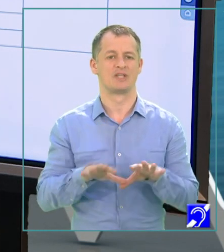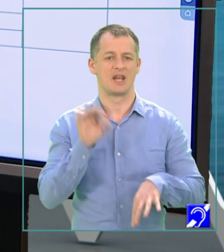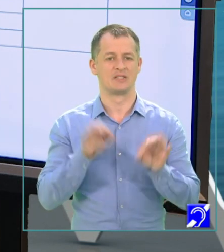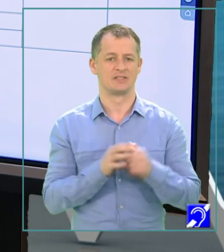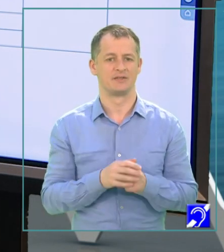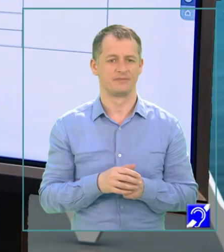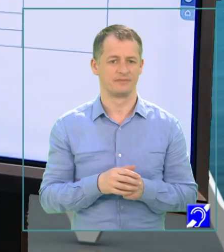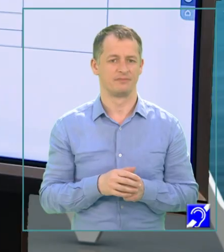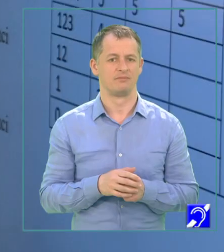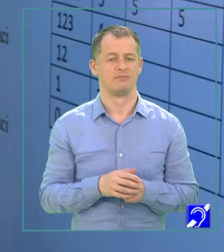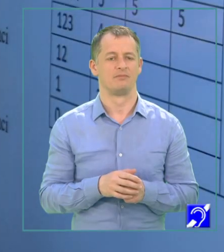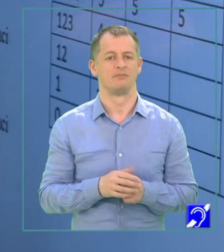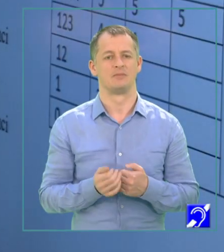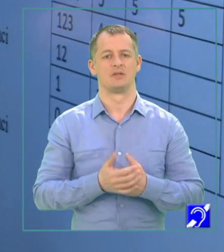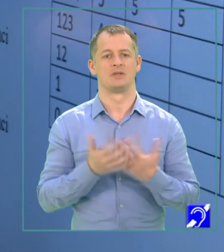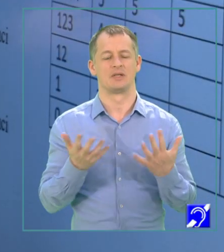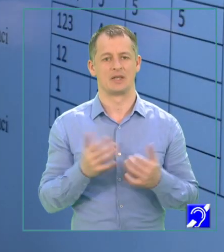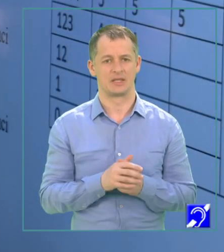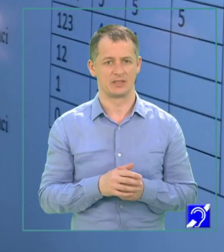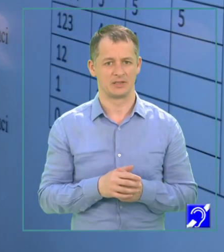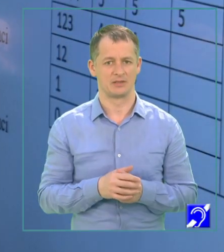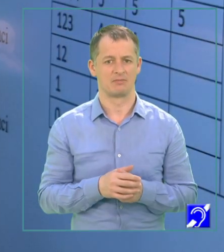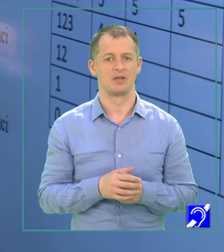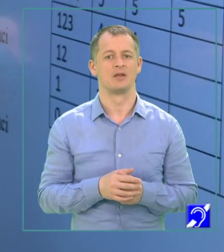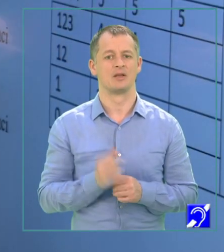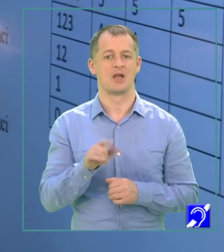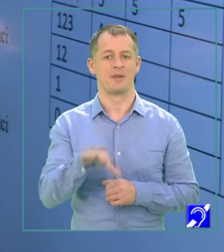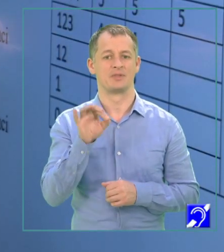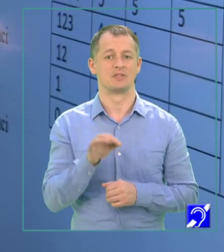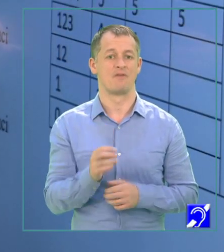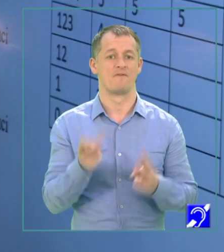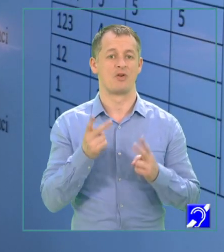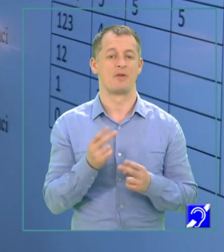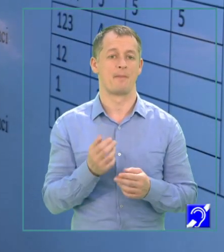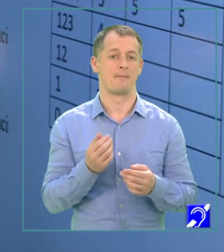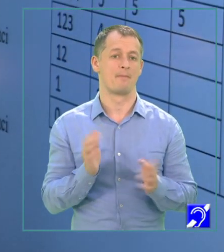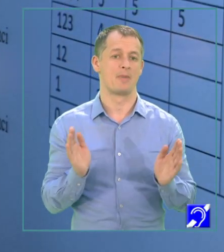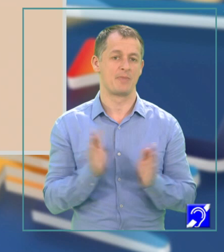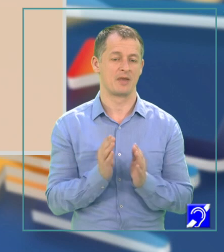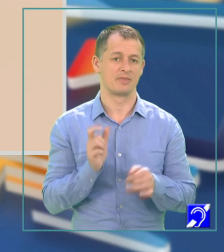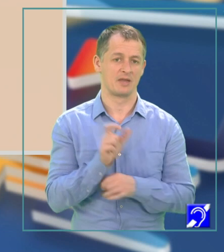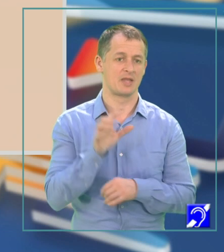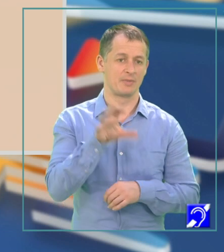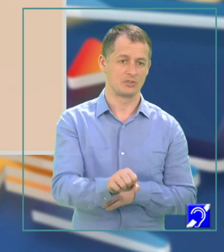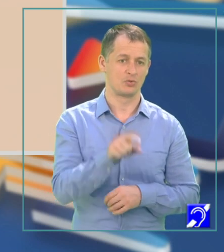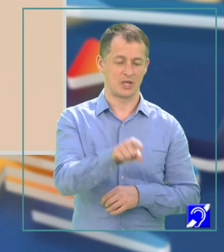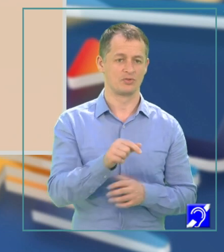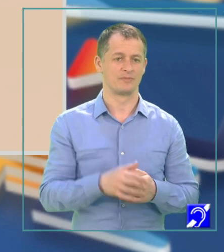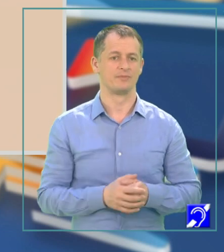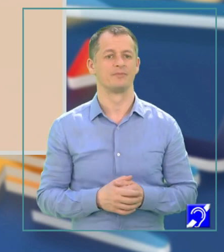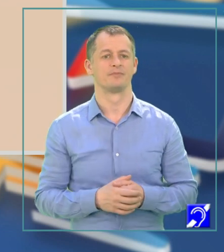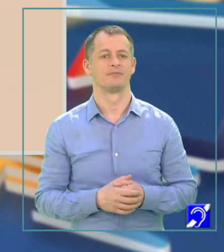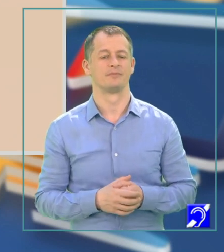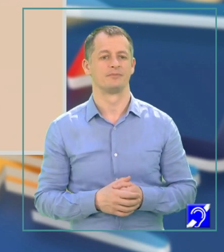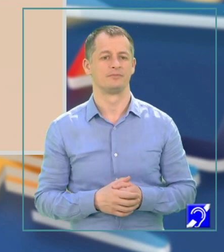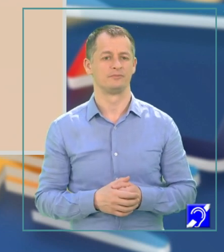cifra, evident că eu am găsit o valoare mai mică decât am reținut aici și cif min va